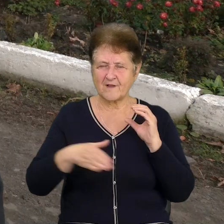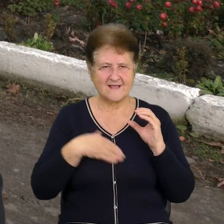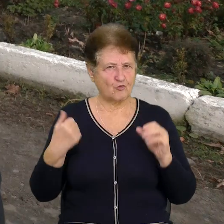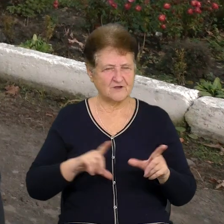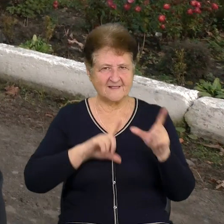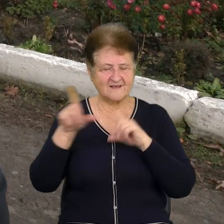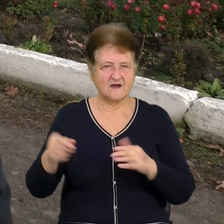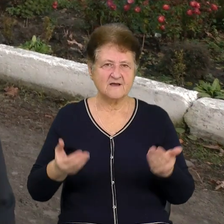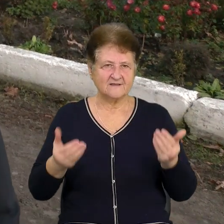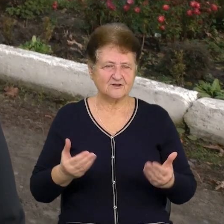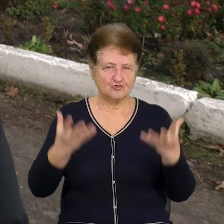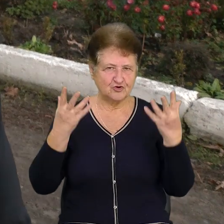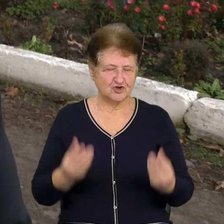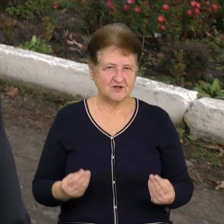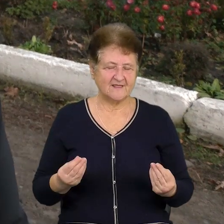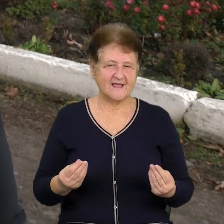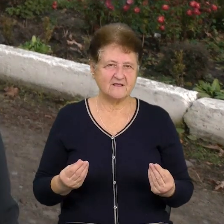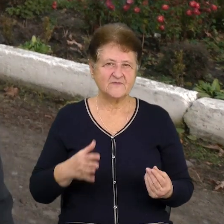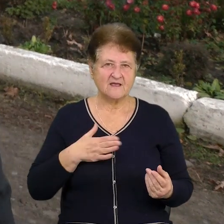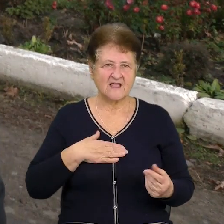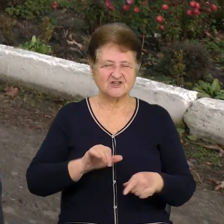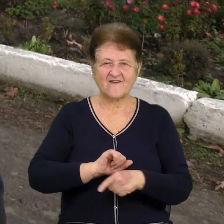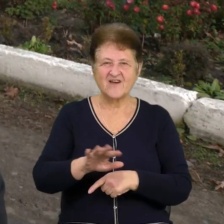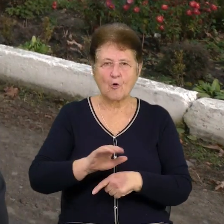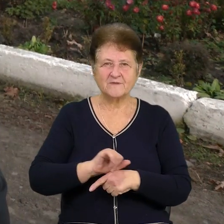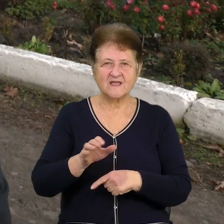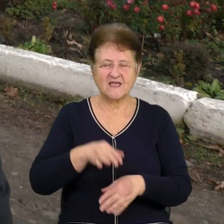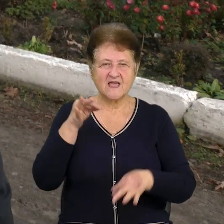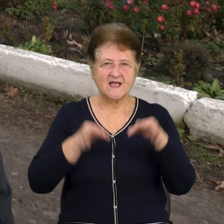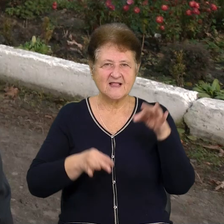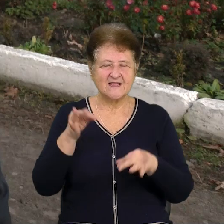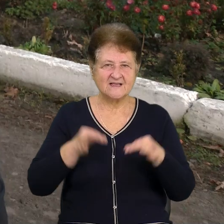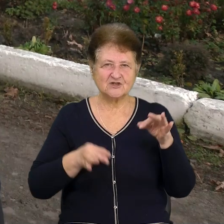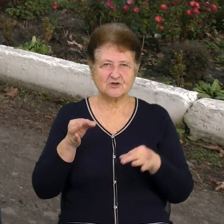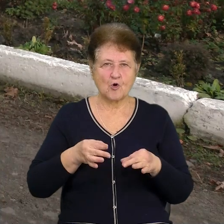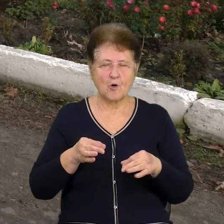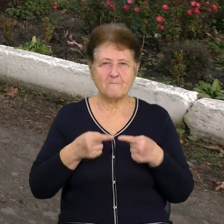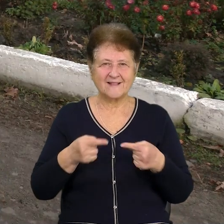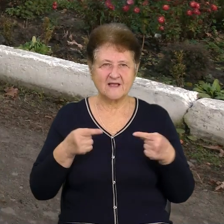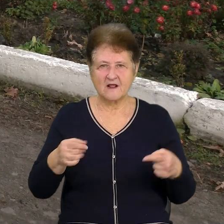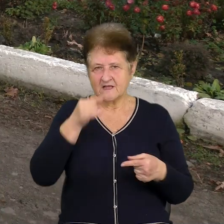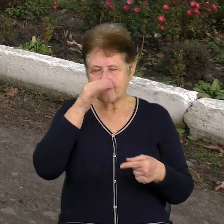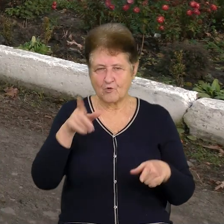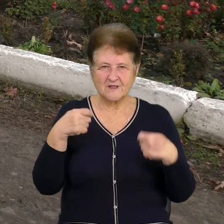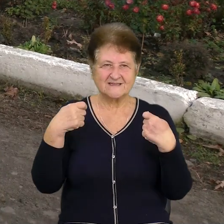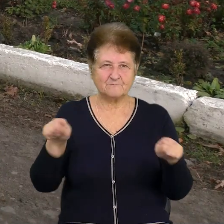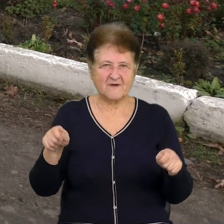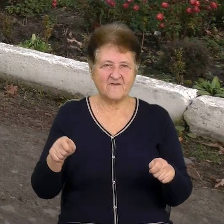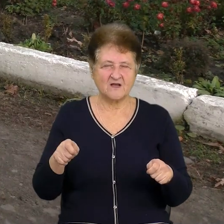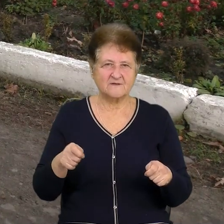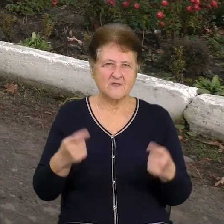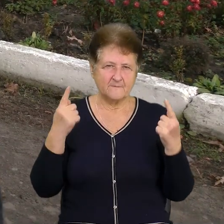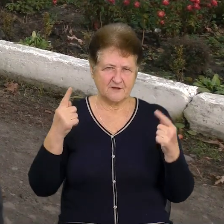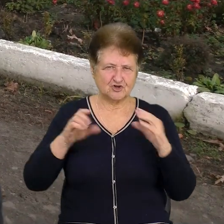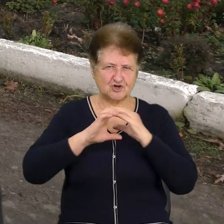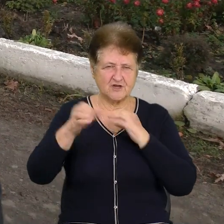На сьогоднішній день наші виробники лісопиломатеріалів, не могли збувати нікуди соровну, тому що фури не їхали до